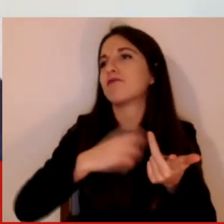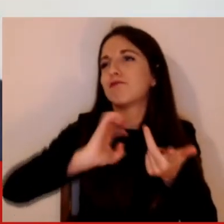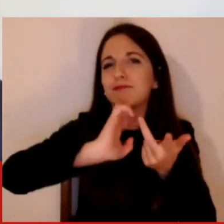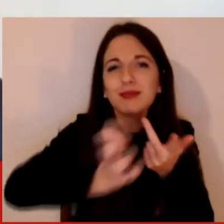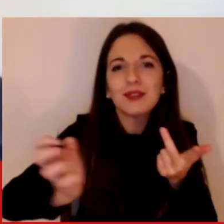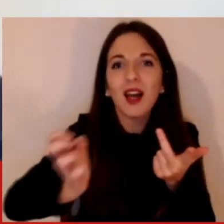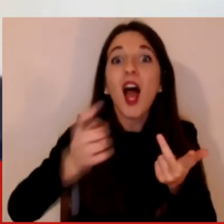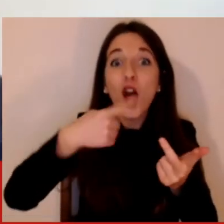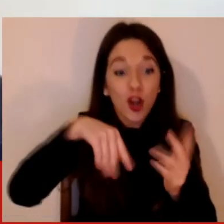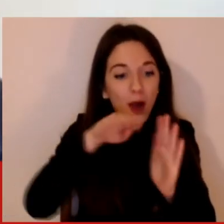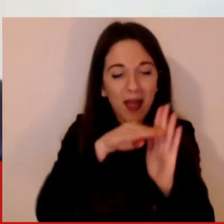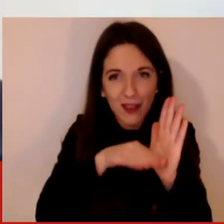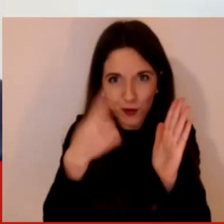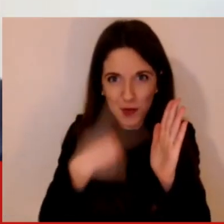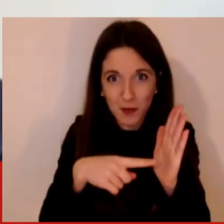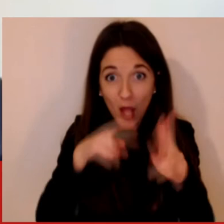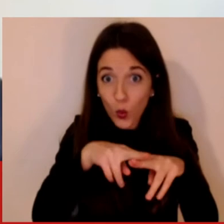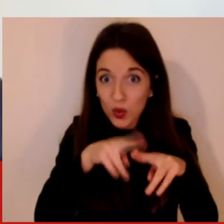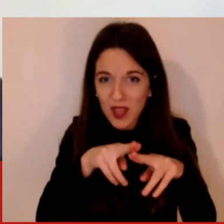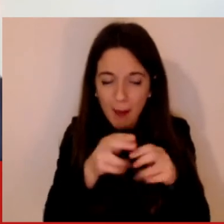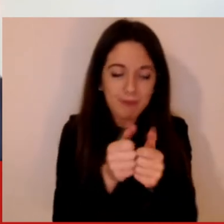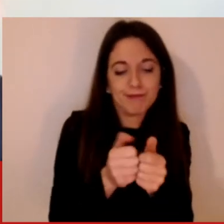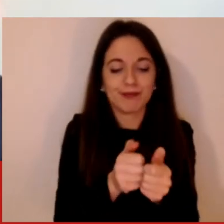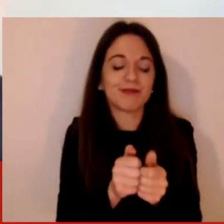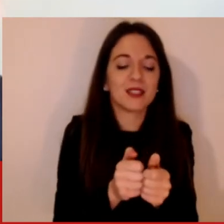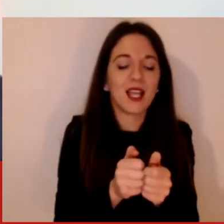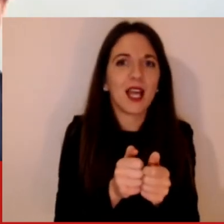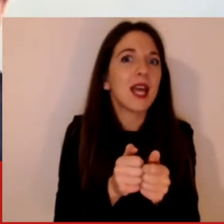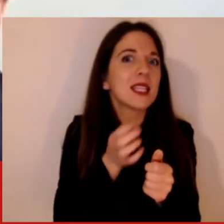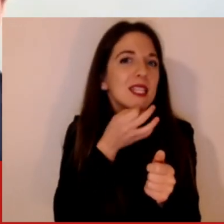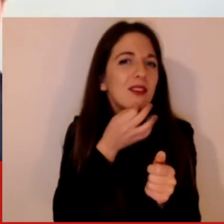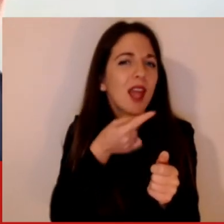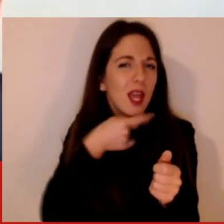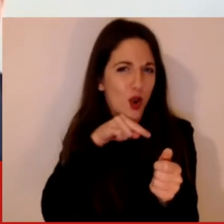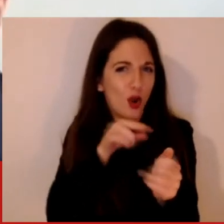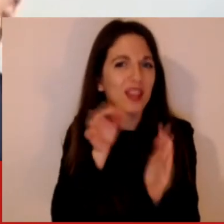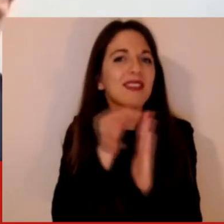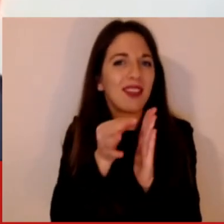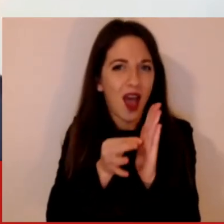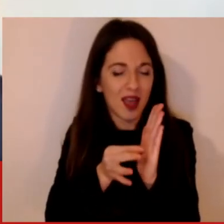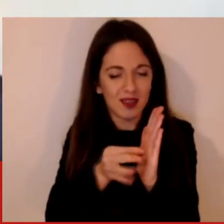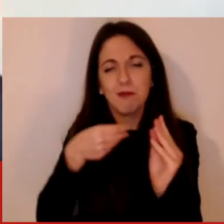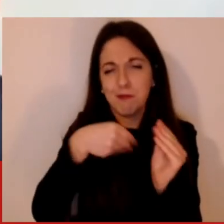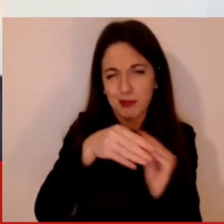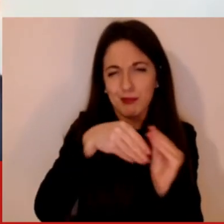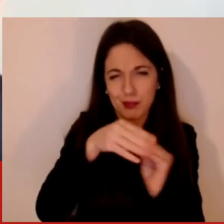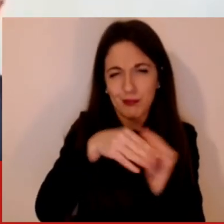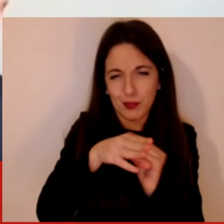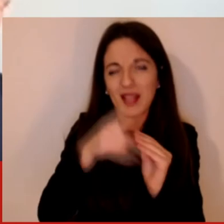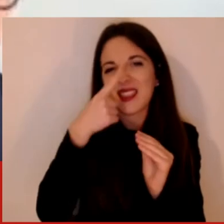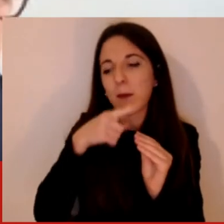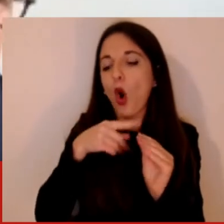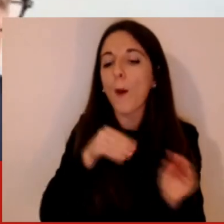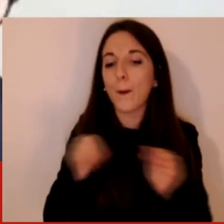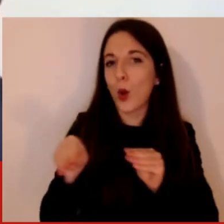noi non solo diamo dei dati su dove siamo, cosa facciamo, ma anche